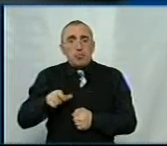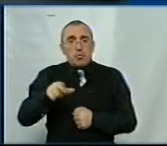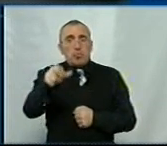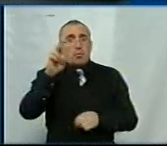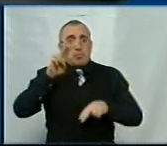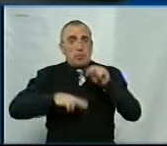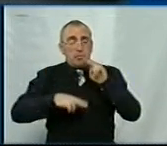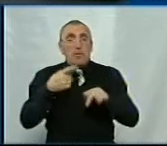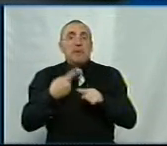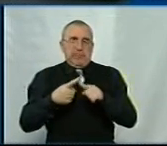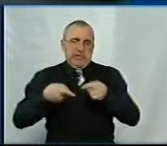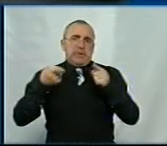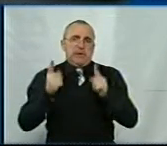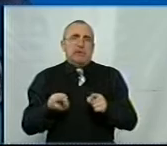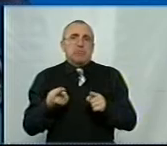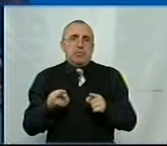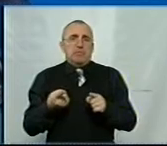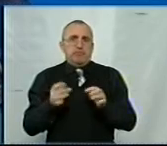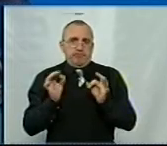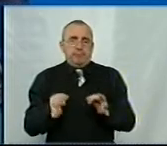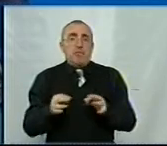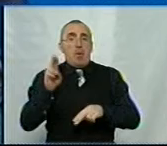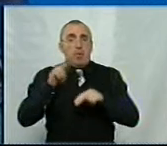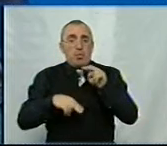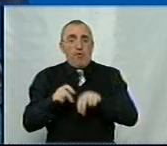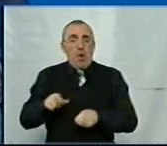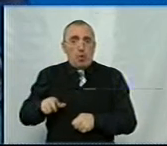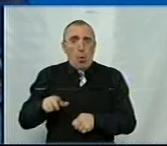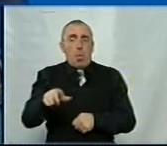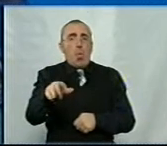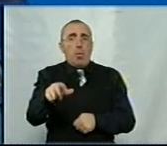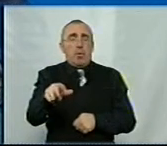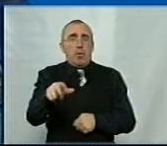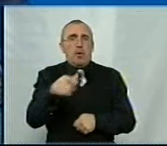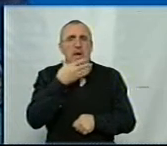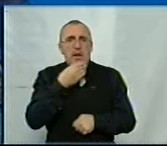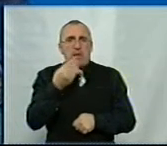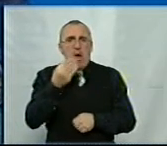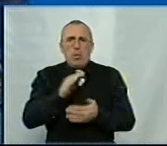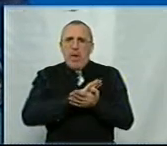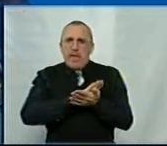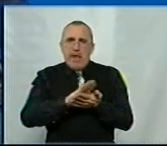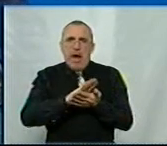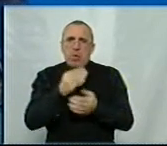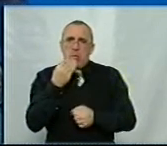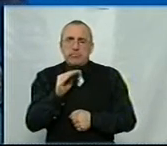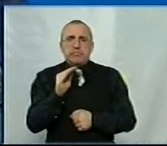будівництва, то дійсно так. Будувати дорогу гарної якості –